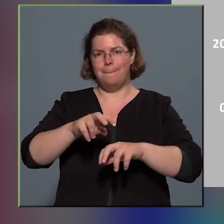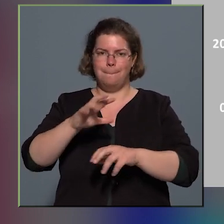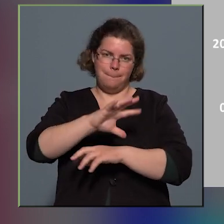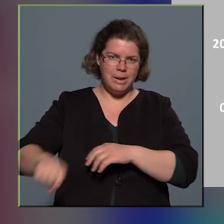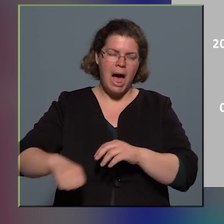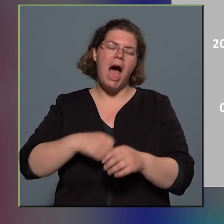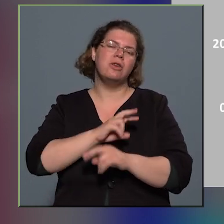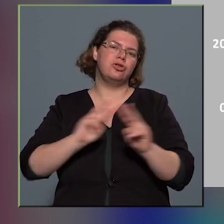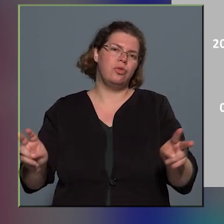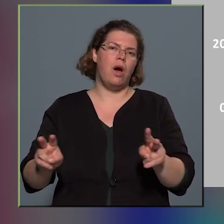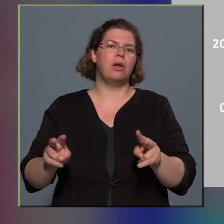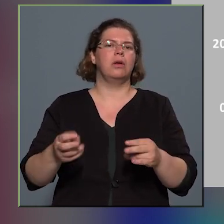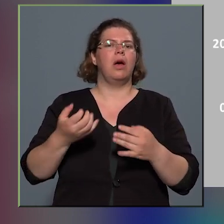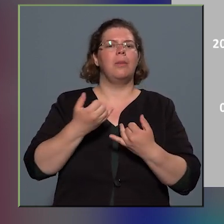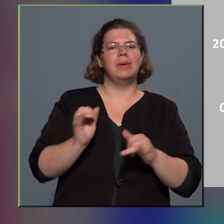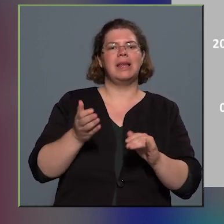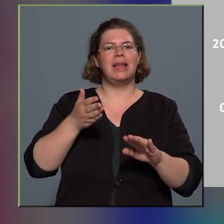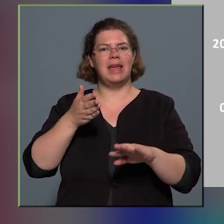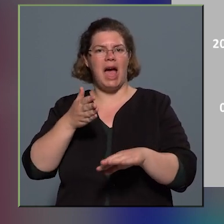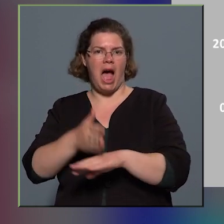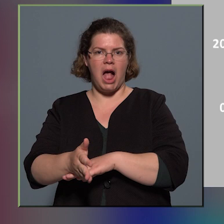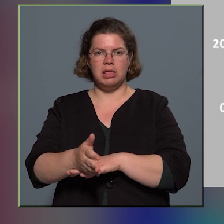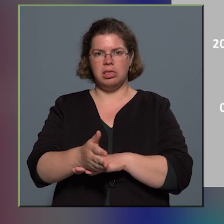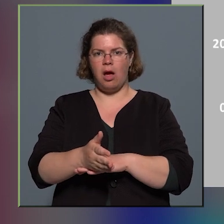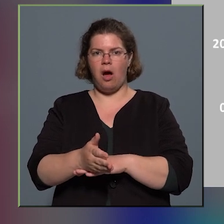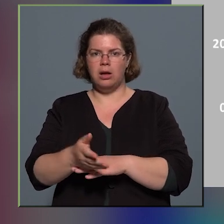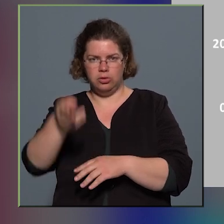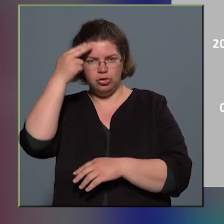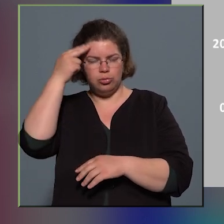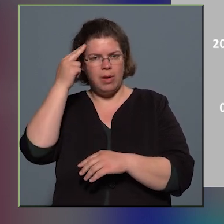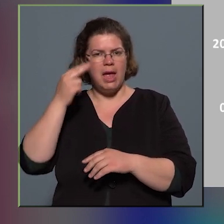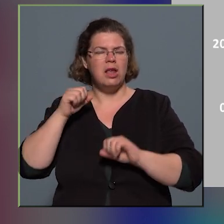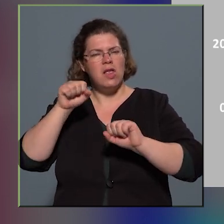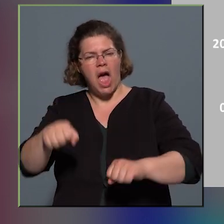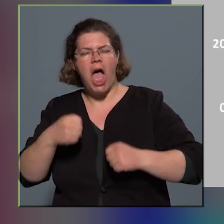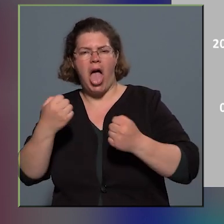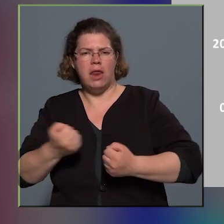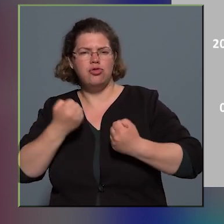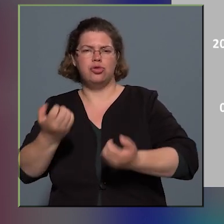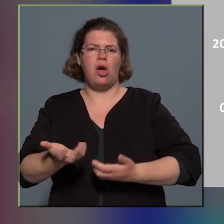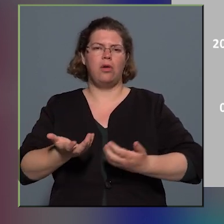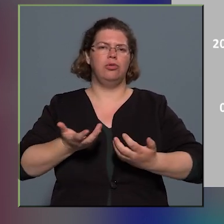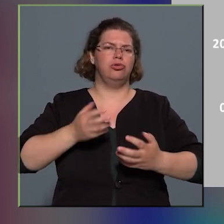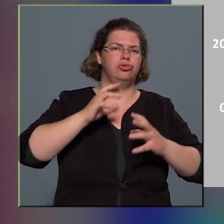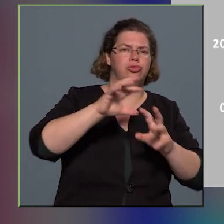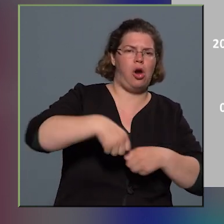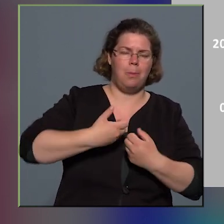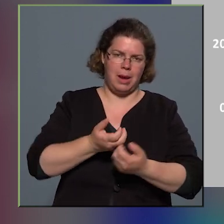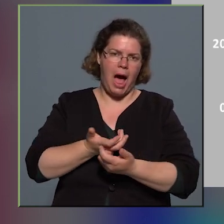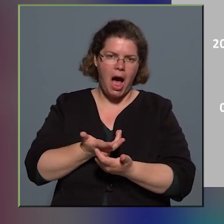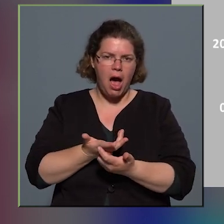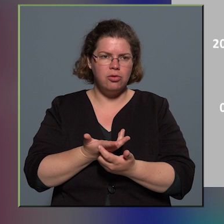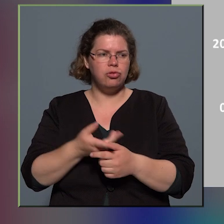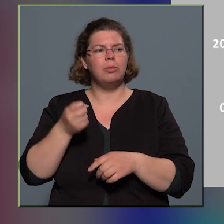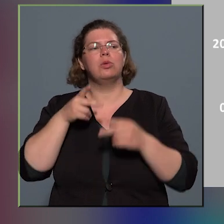egyik a klasszikus, mindenki által ismert rablás, ez az útonállásszerű erőszakos rablás. Itt nem ezekről van szó, van a rablásunknak